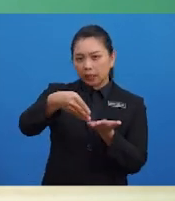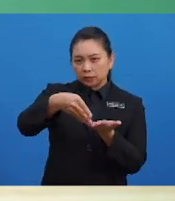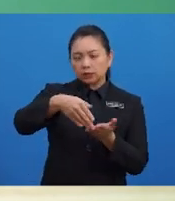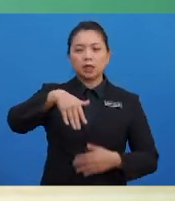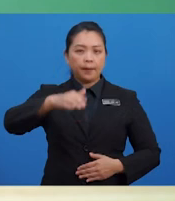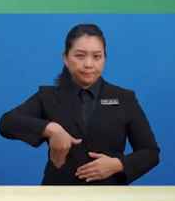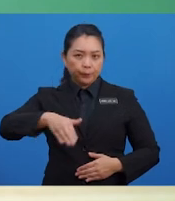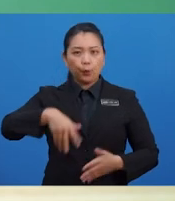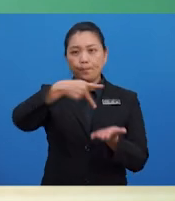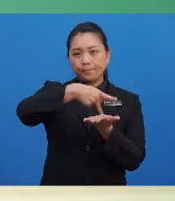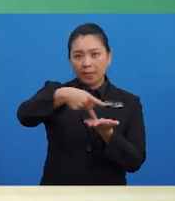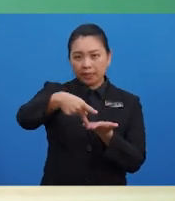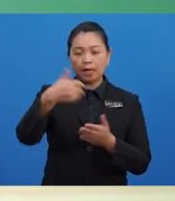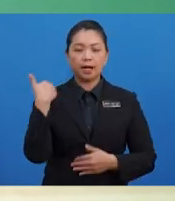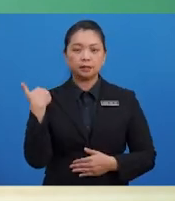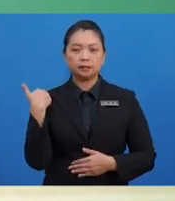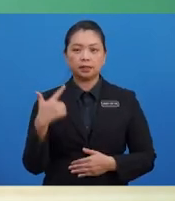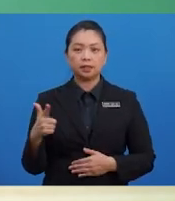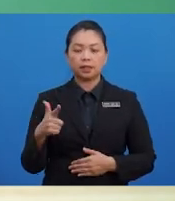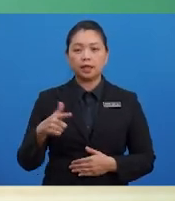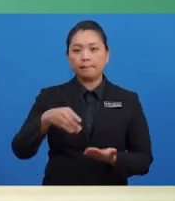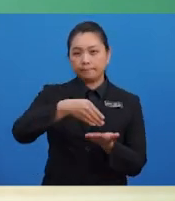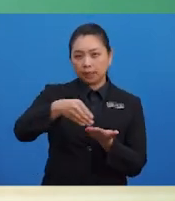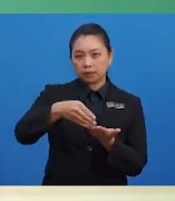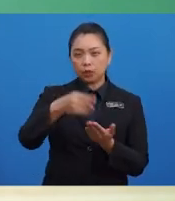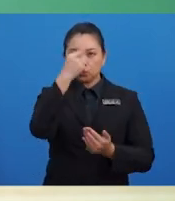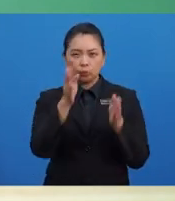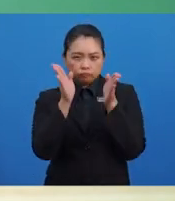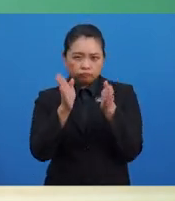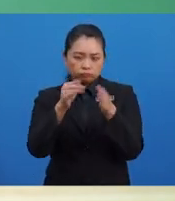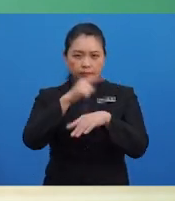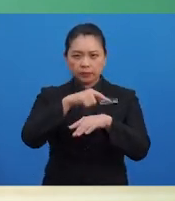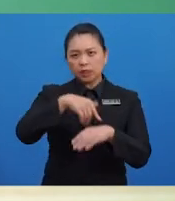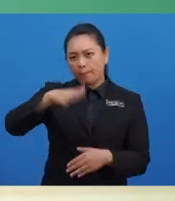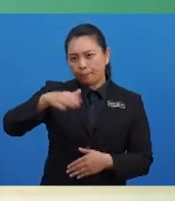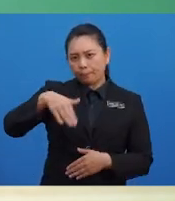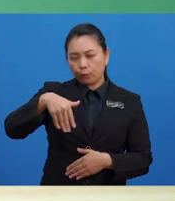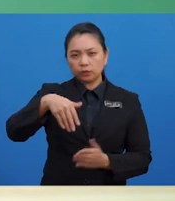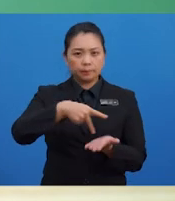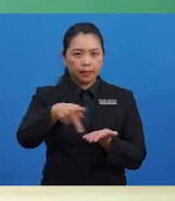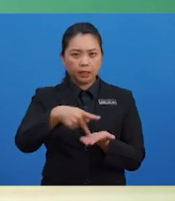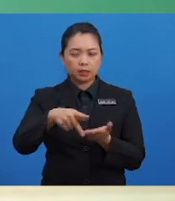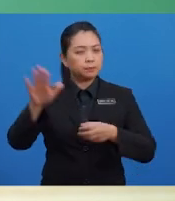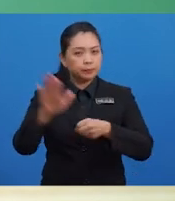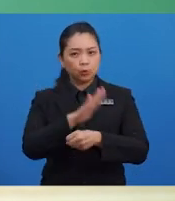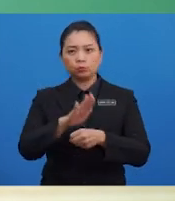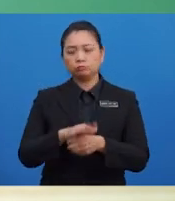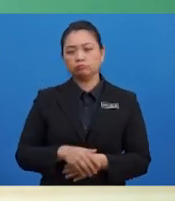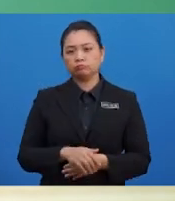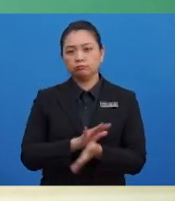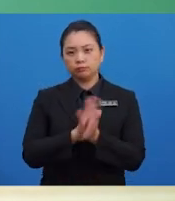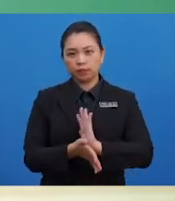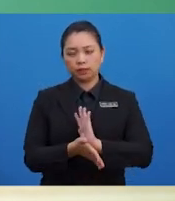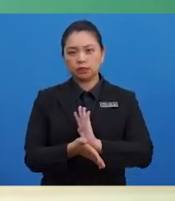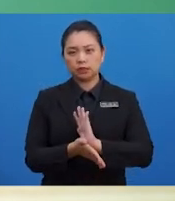bayar adalah belanja untuk tempoh perekonan semasa yang masih belum dijelaskan sepenuhnya. Maka,